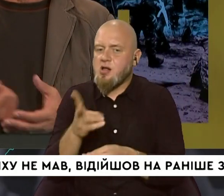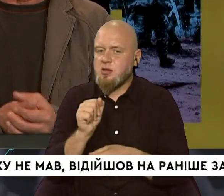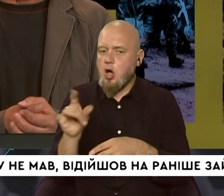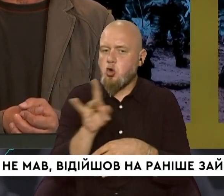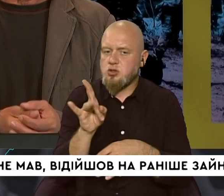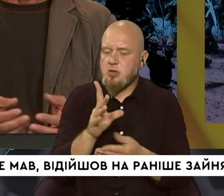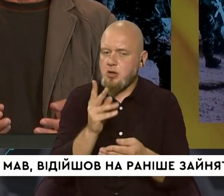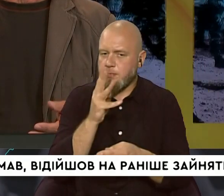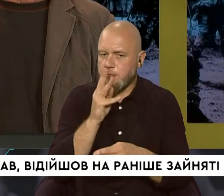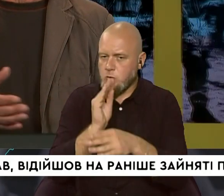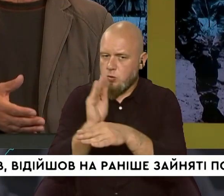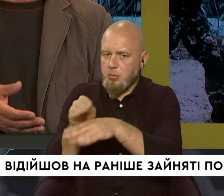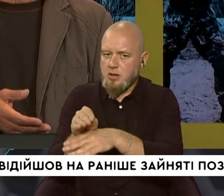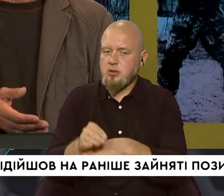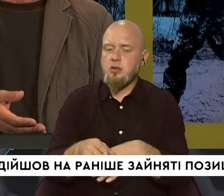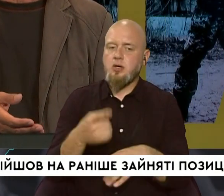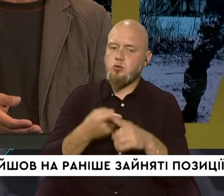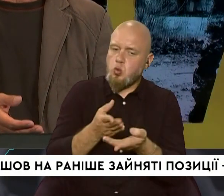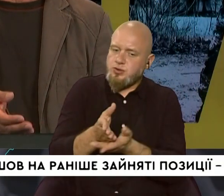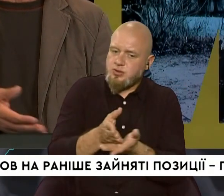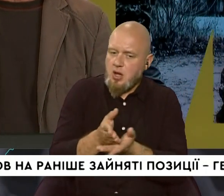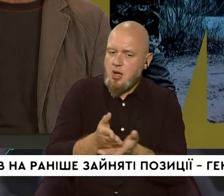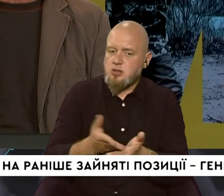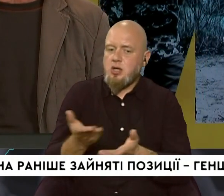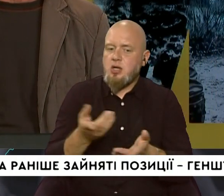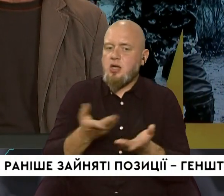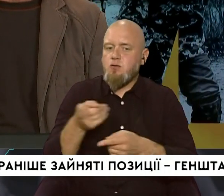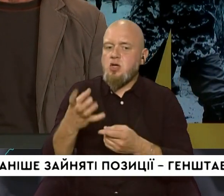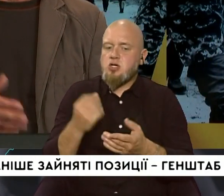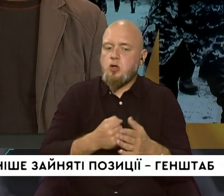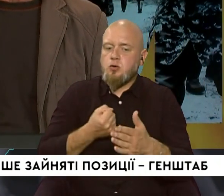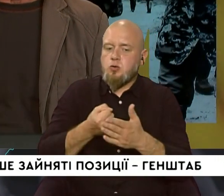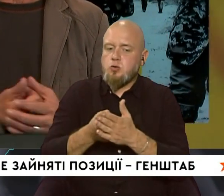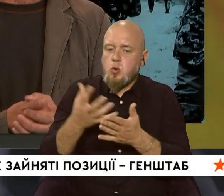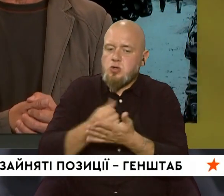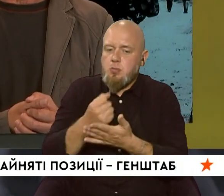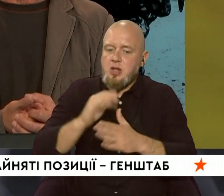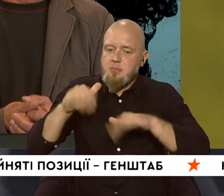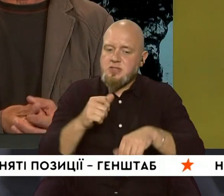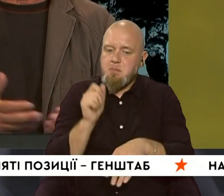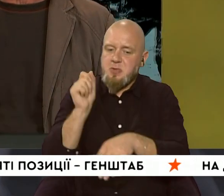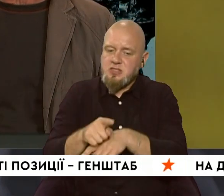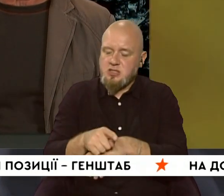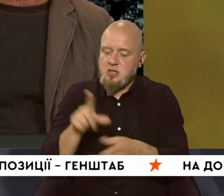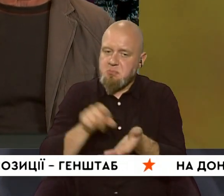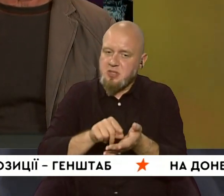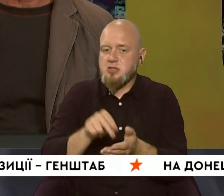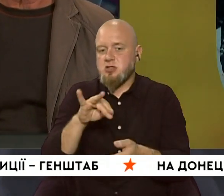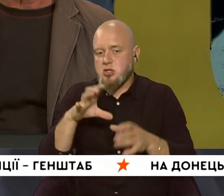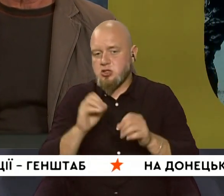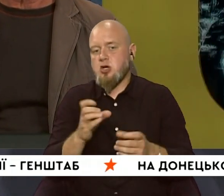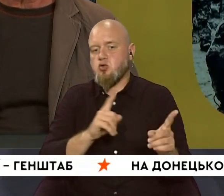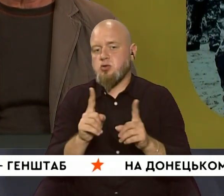розмір доплати? Той стаж, який, скажімо, вони ще дозаробили після призначення пенсії, чи ще